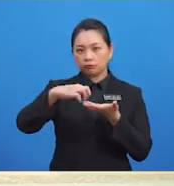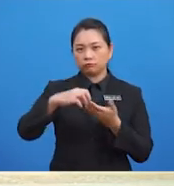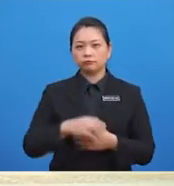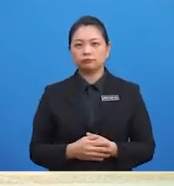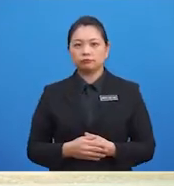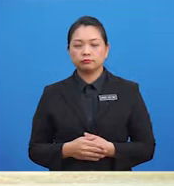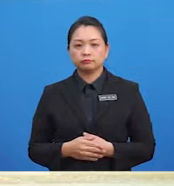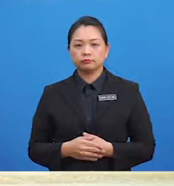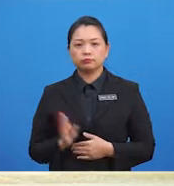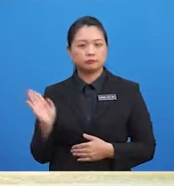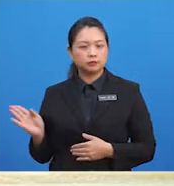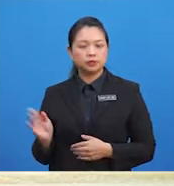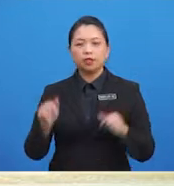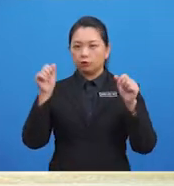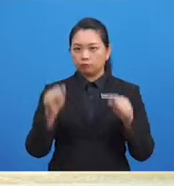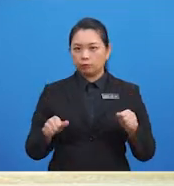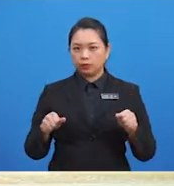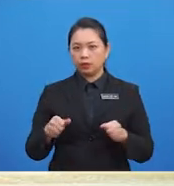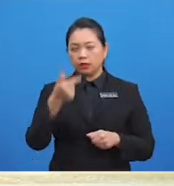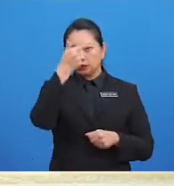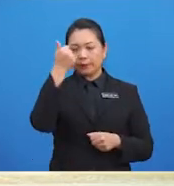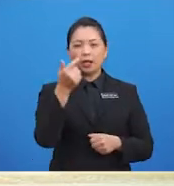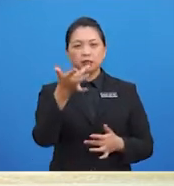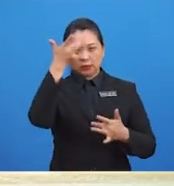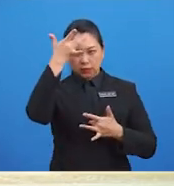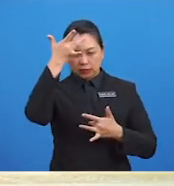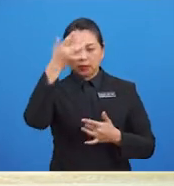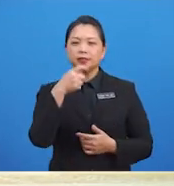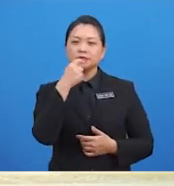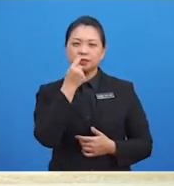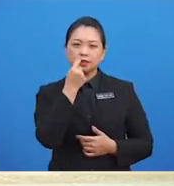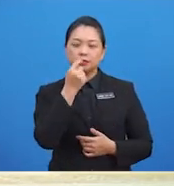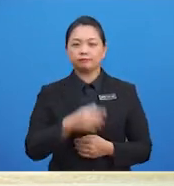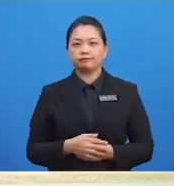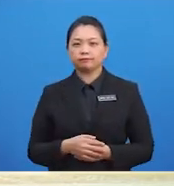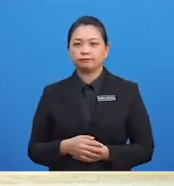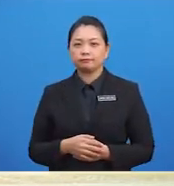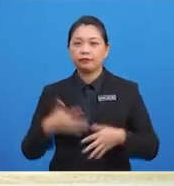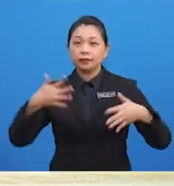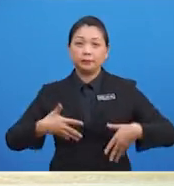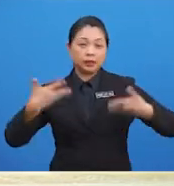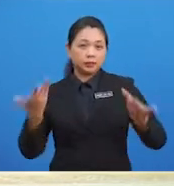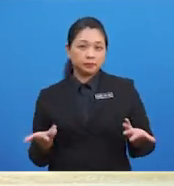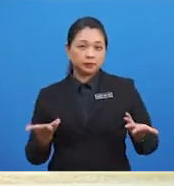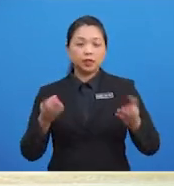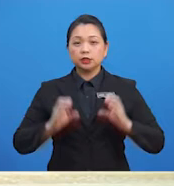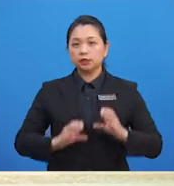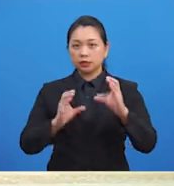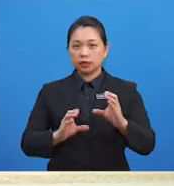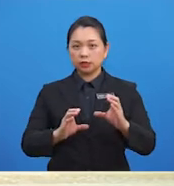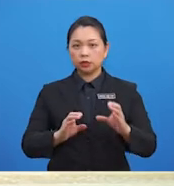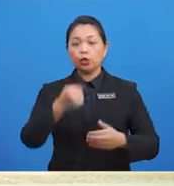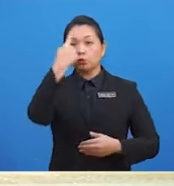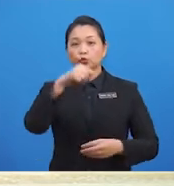Ini boleh mengakibatkan kesakitan gigi Bagaimanakah cara